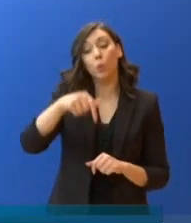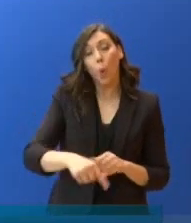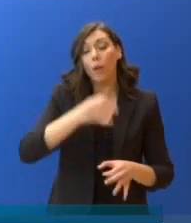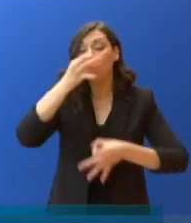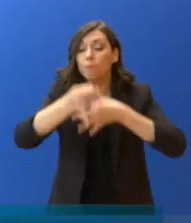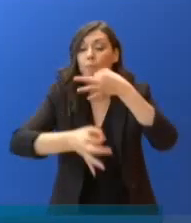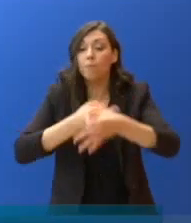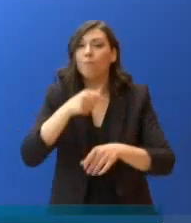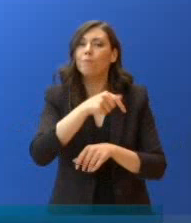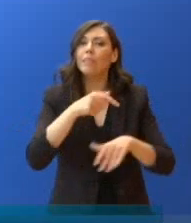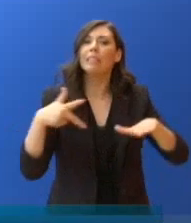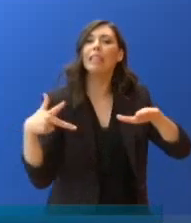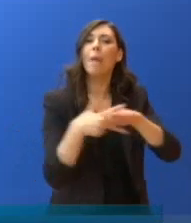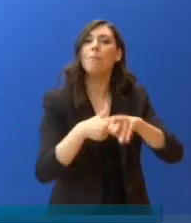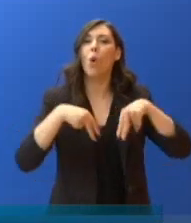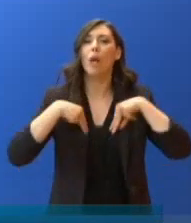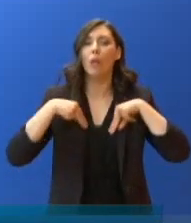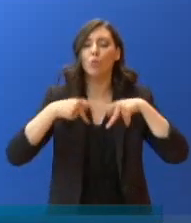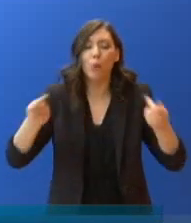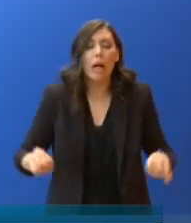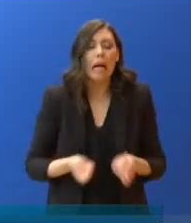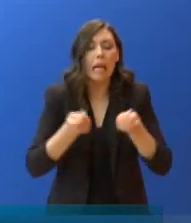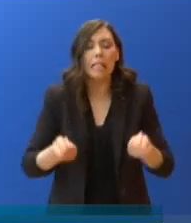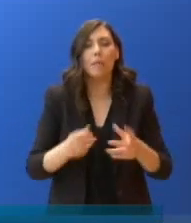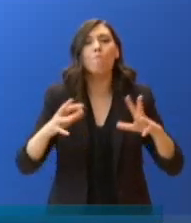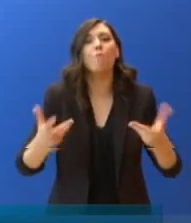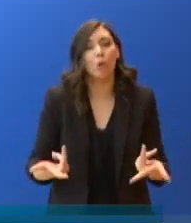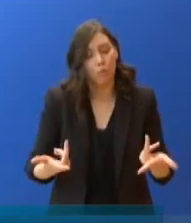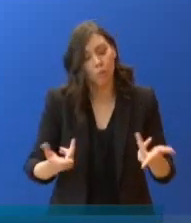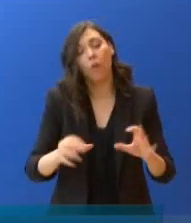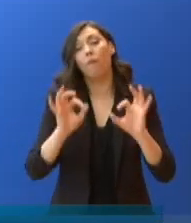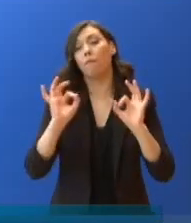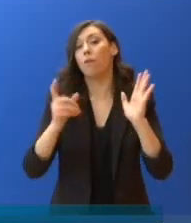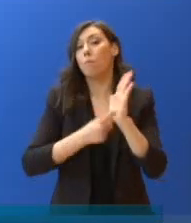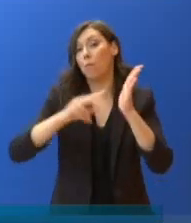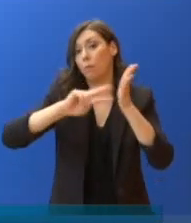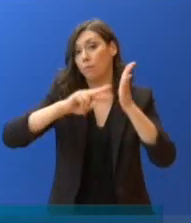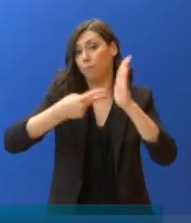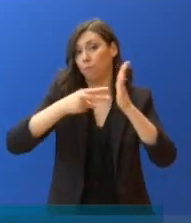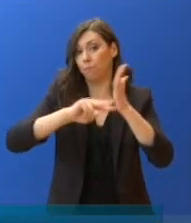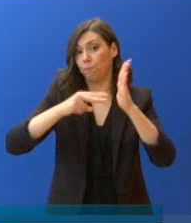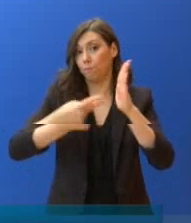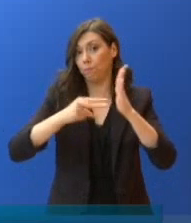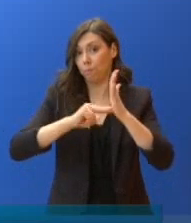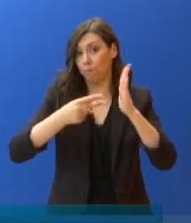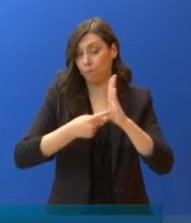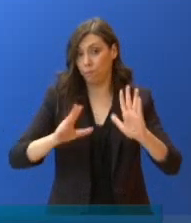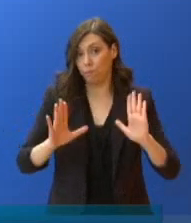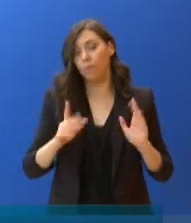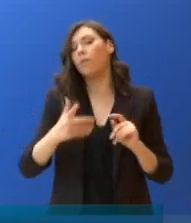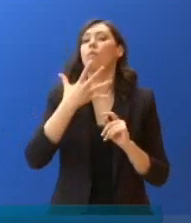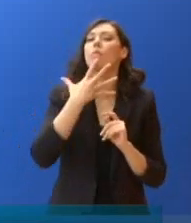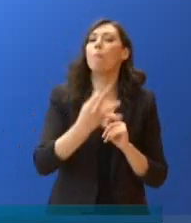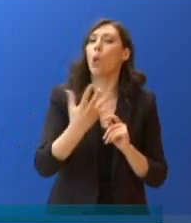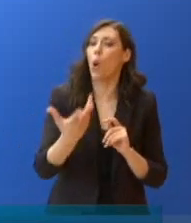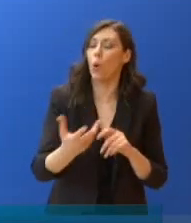Ταμείου του Κράτους. Η χρήση γίνεται και πρέπει να γίνεται με σύνεση. Και για τον εξής απλό λόγο. Όταν παίρνουμε